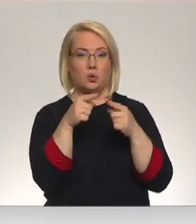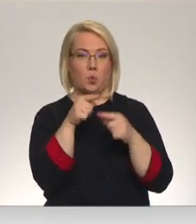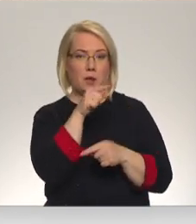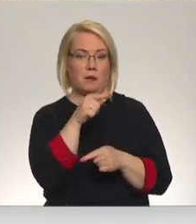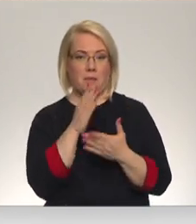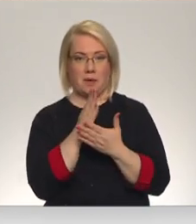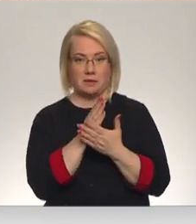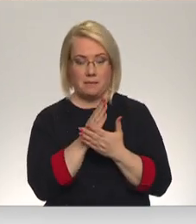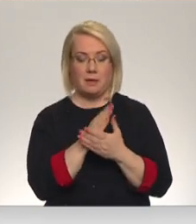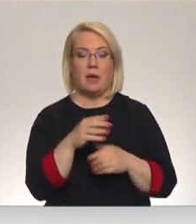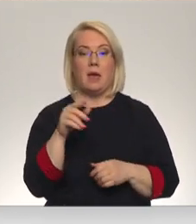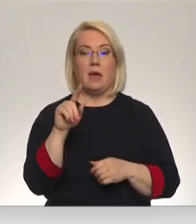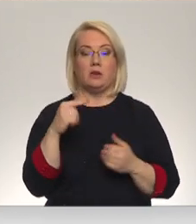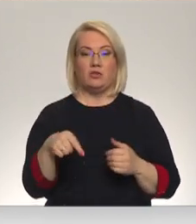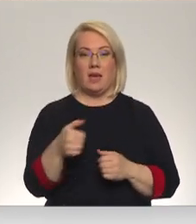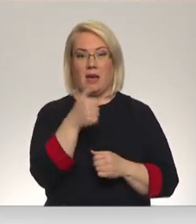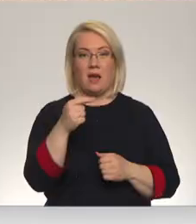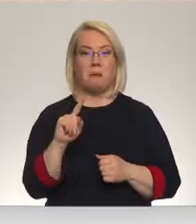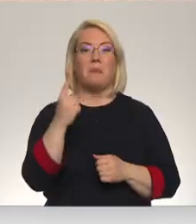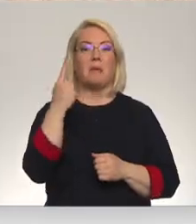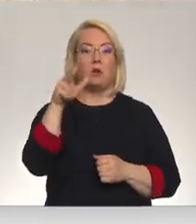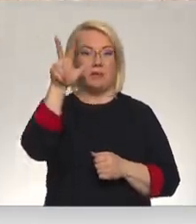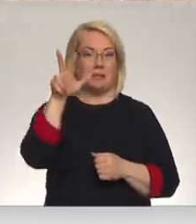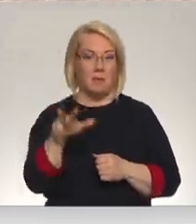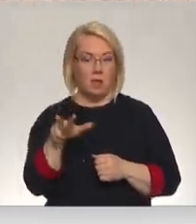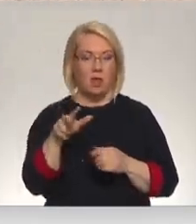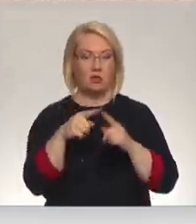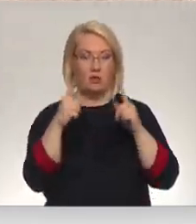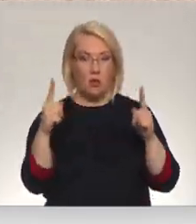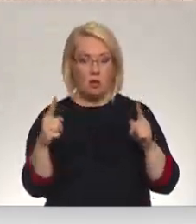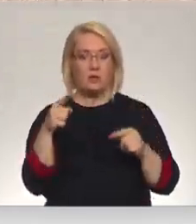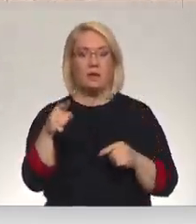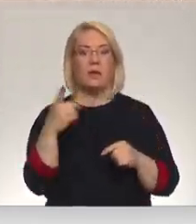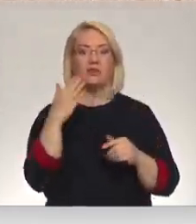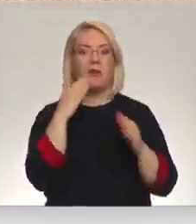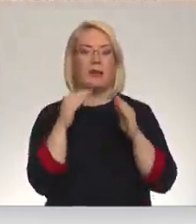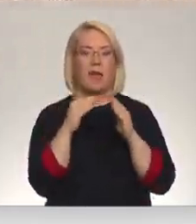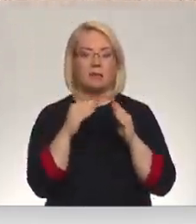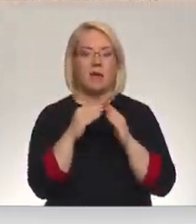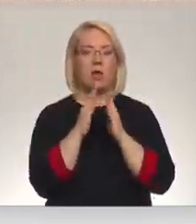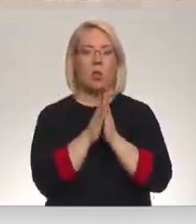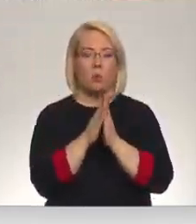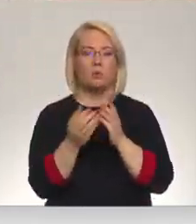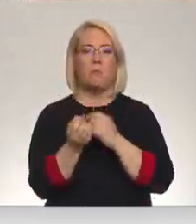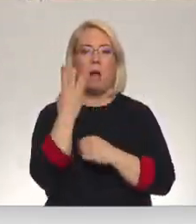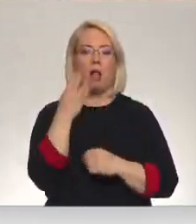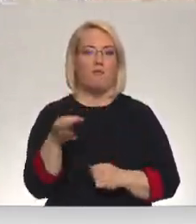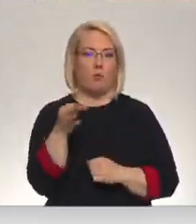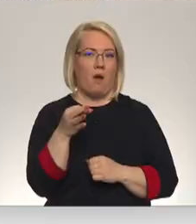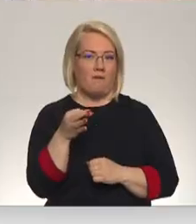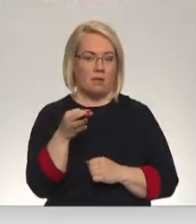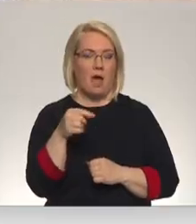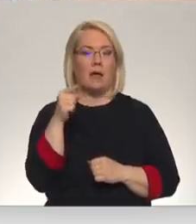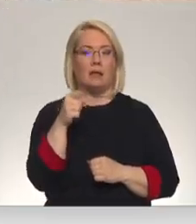Šī gada pirmajos trīs mēnešos visvairā gadījumu konstatēts meža cūkām rēzeknes ludzas un balvu novadā. Šajā